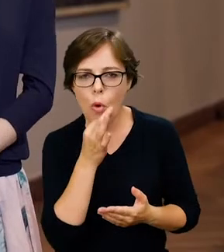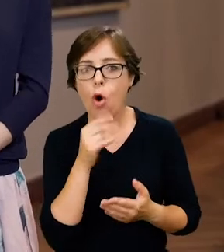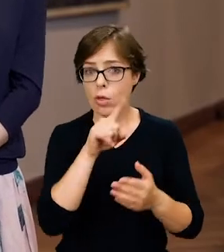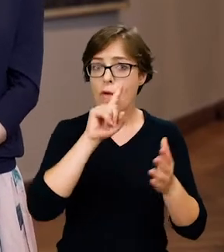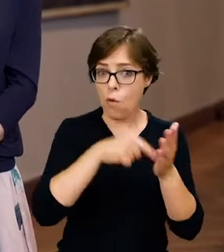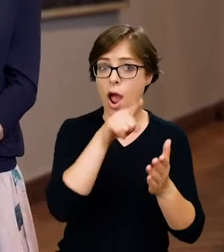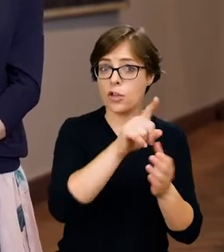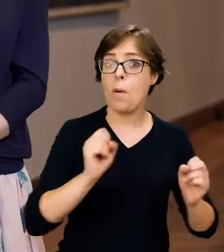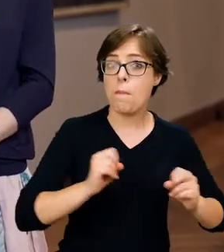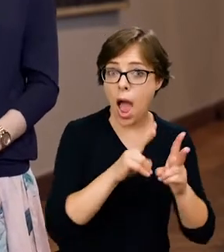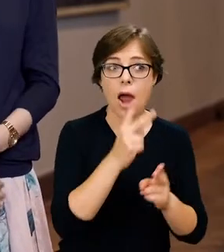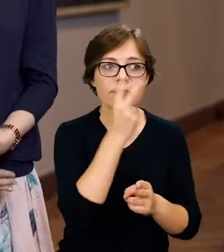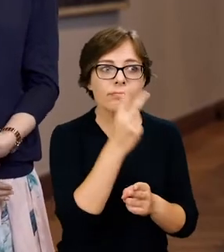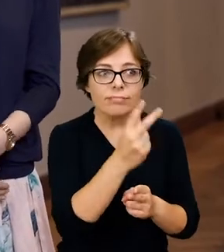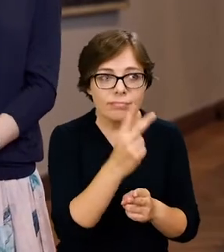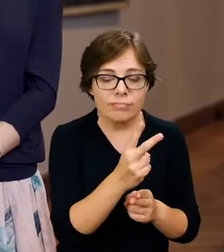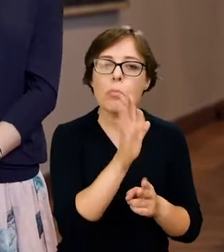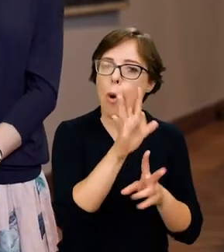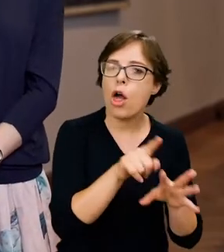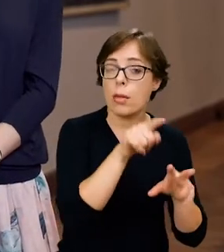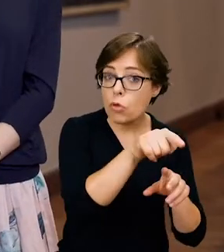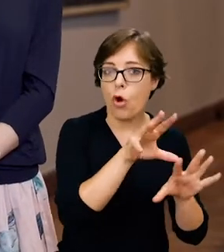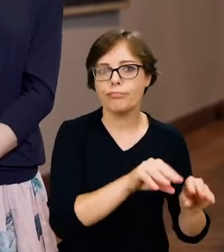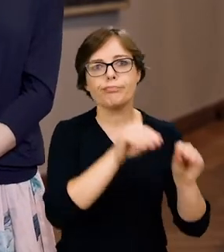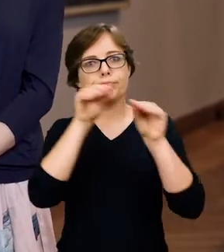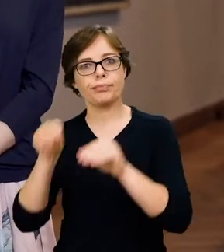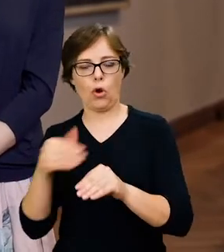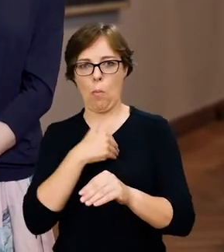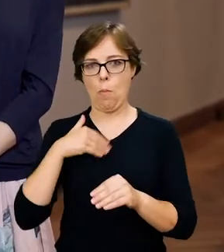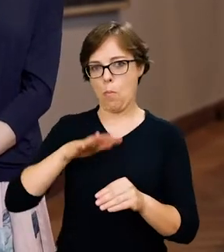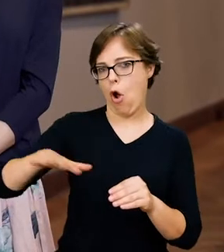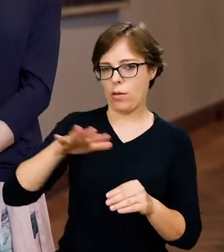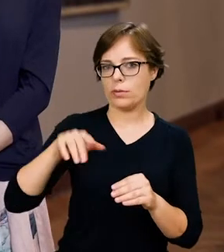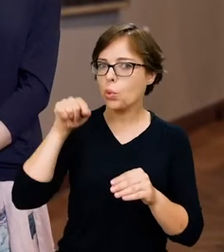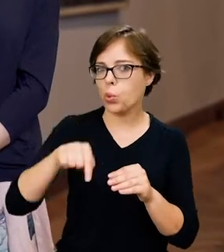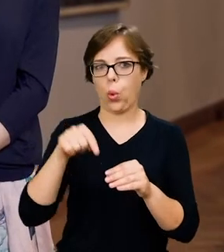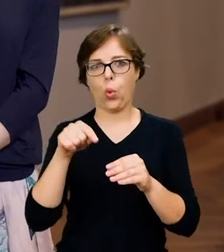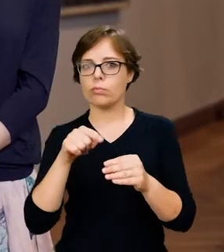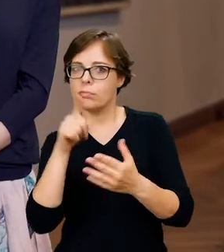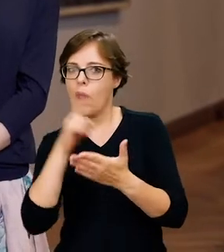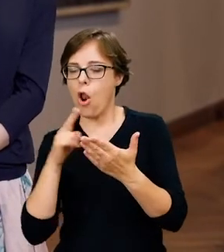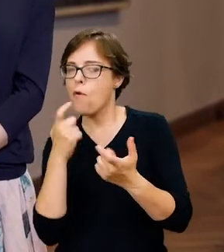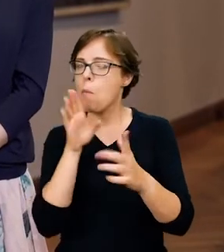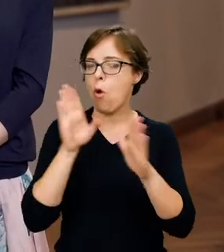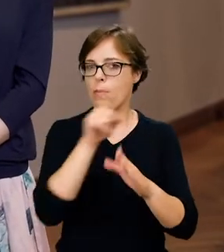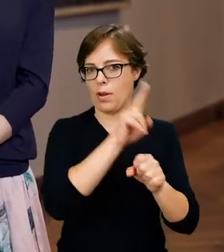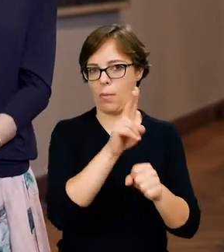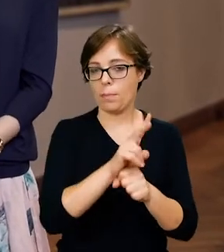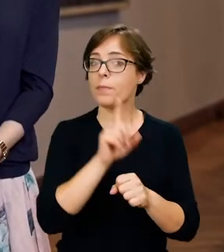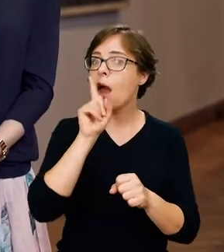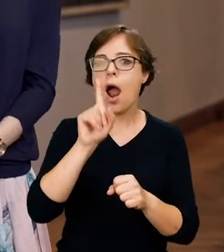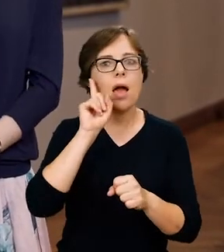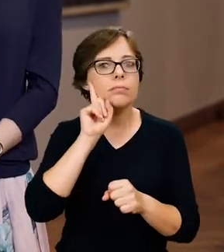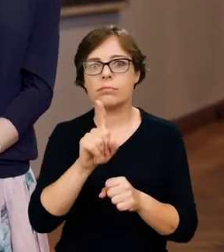Paryża przynosiło na grunt polski tę lekcję japonizmu, ale ogromną rolę w